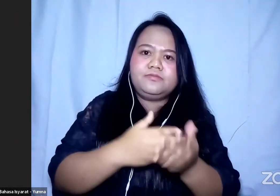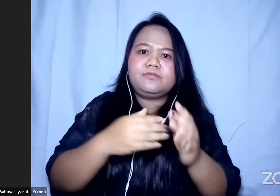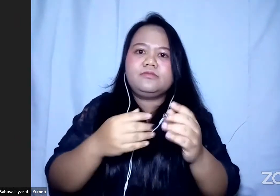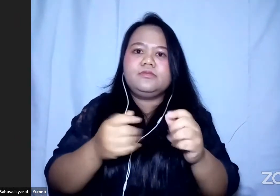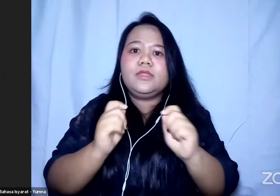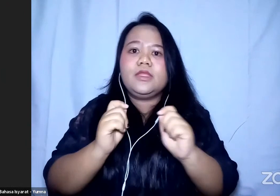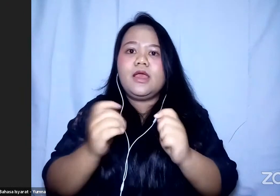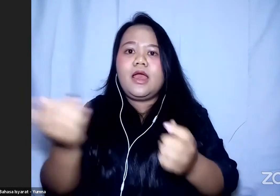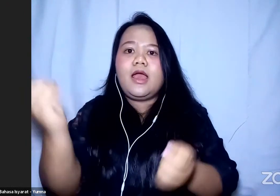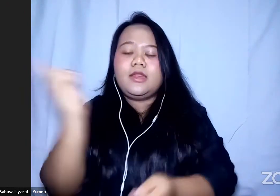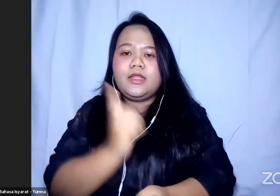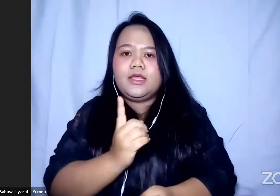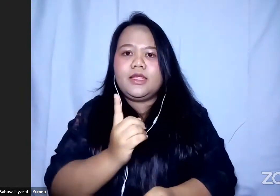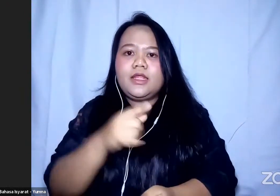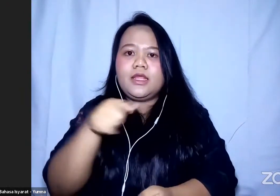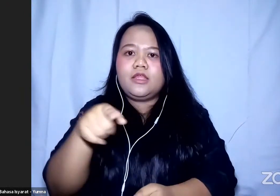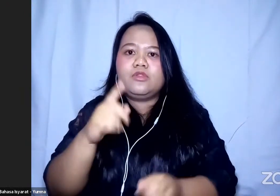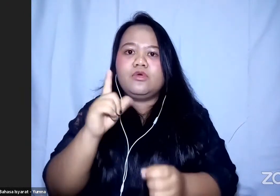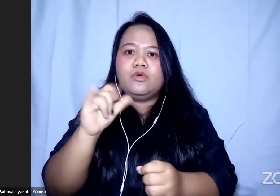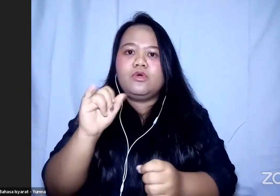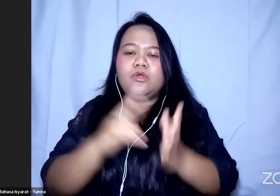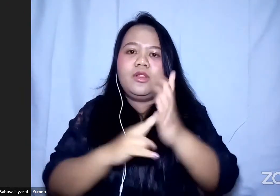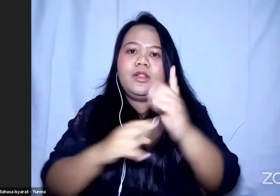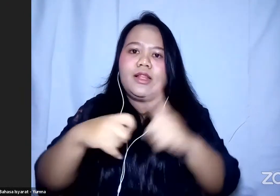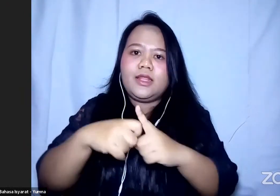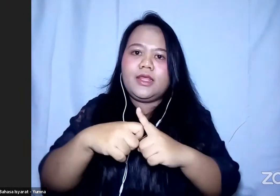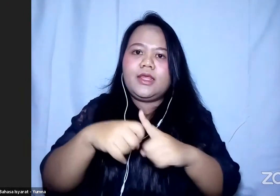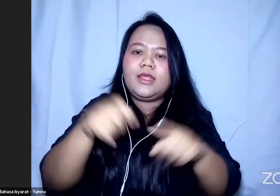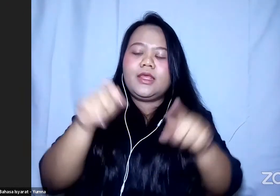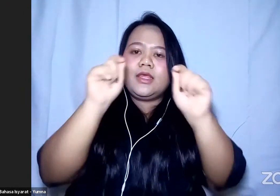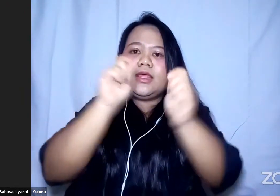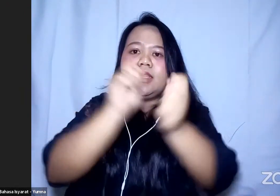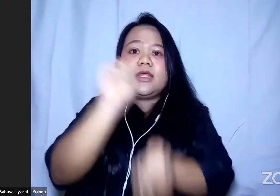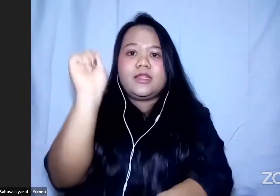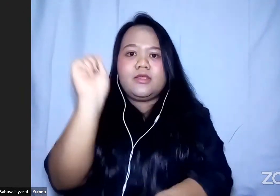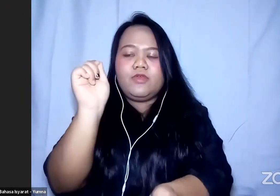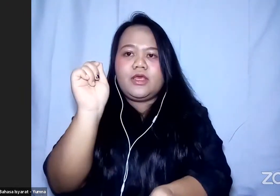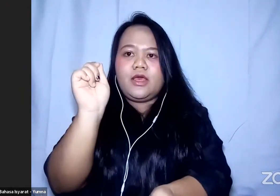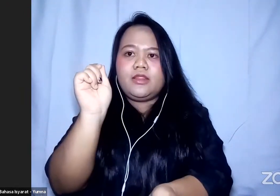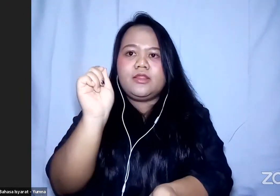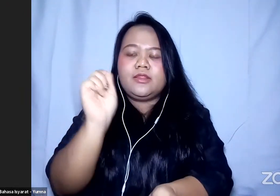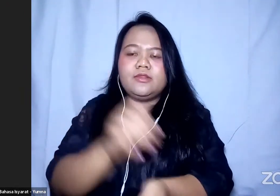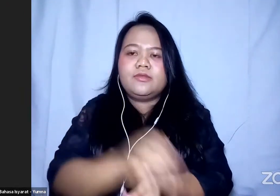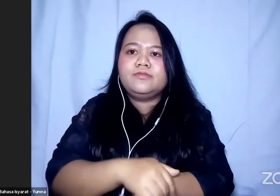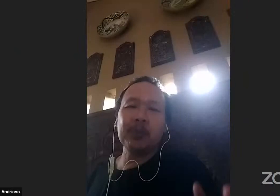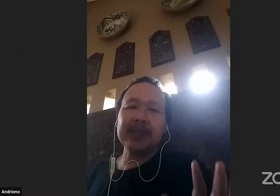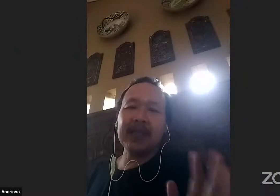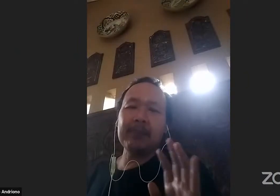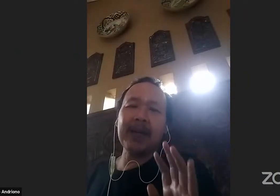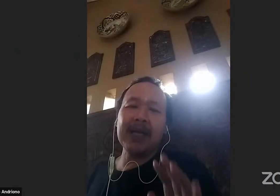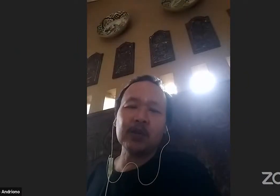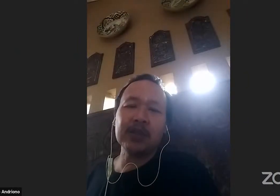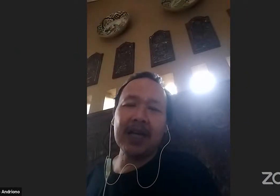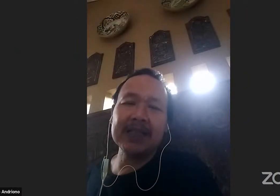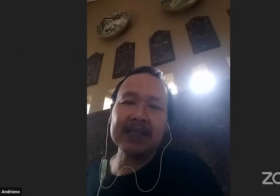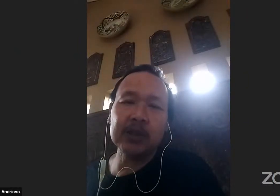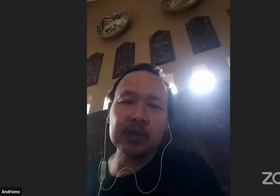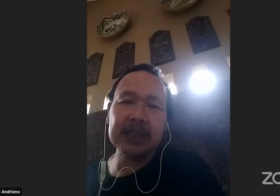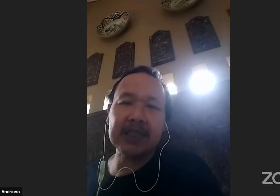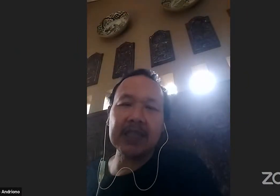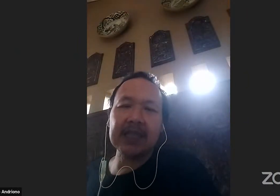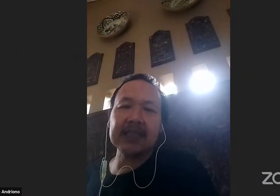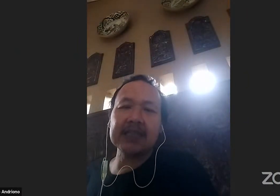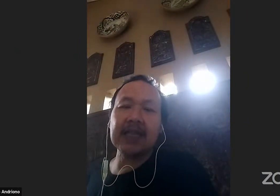memperoleh sertifikat bagi Anda semuanya kemudian sebelum kita melanjutkan